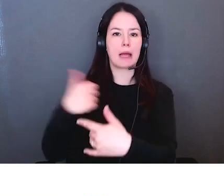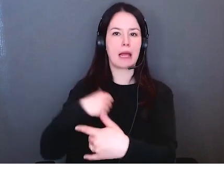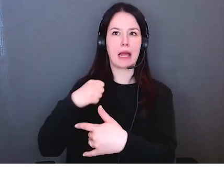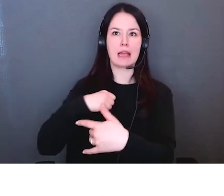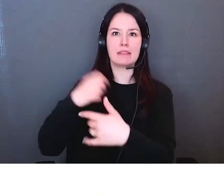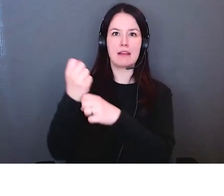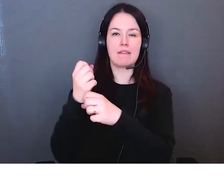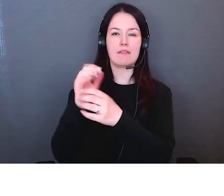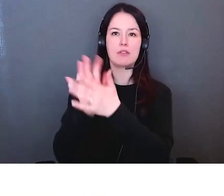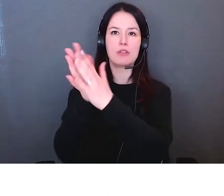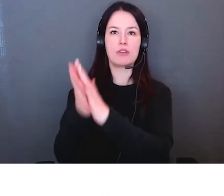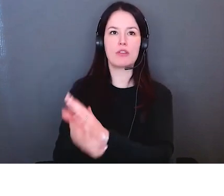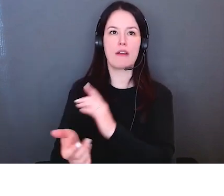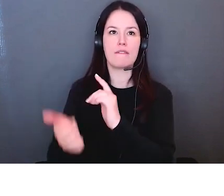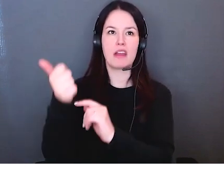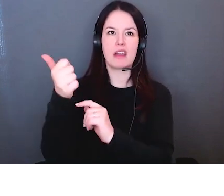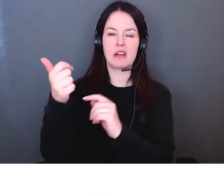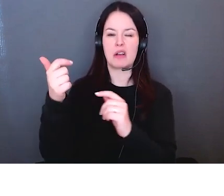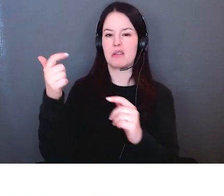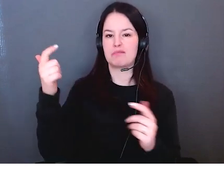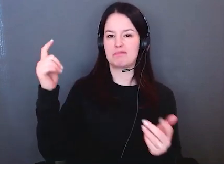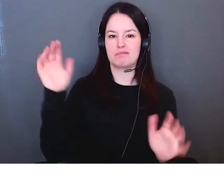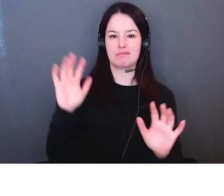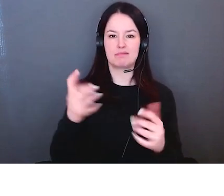en tant que